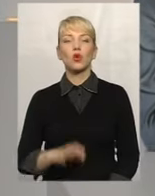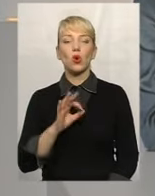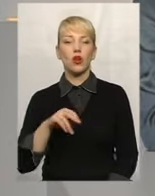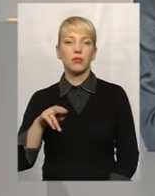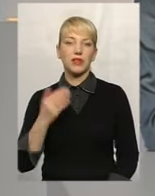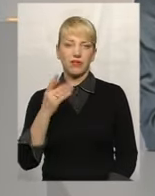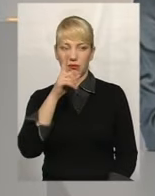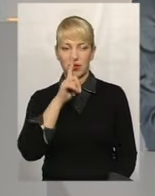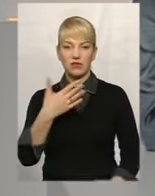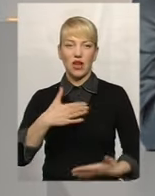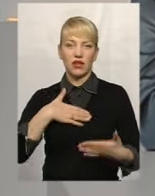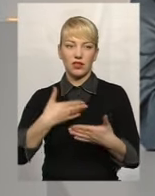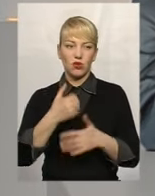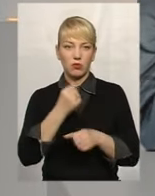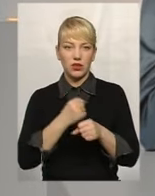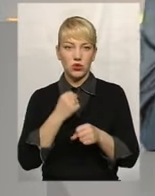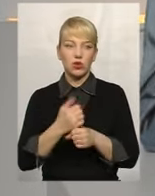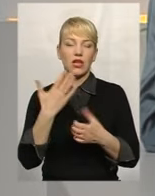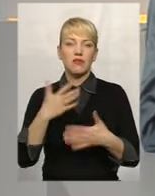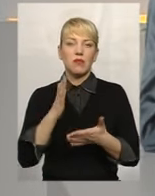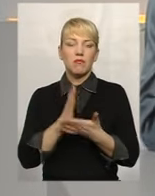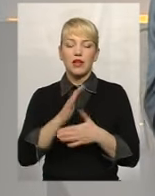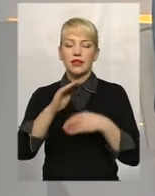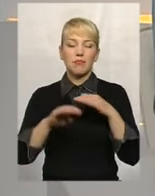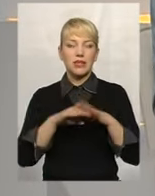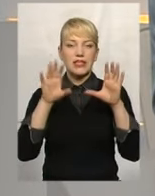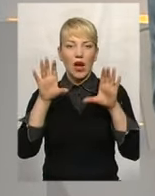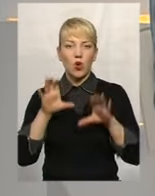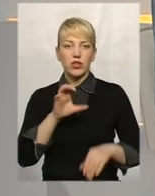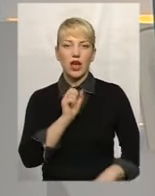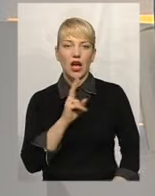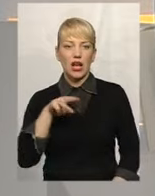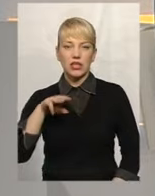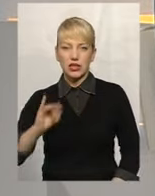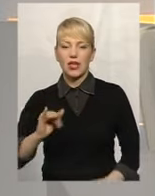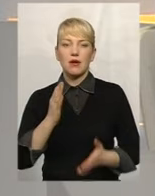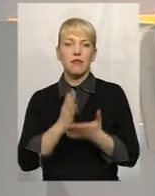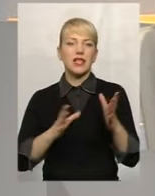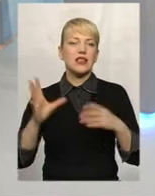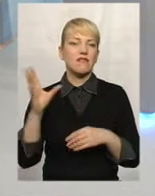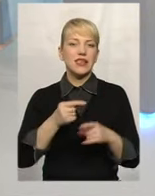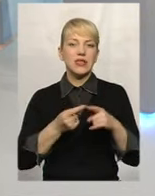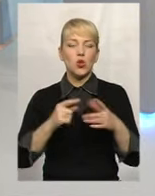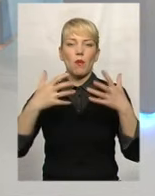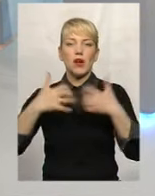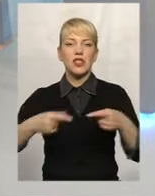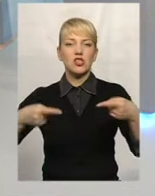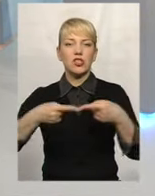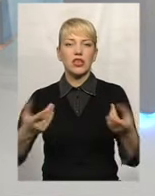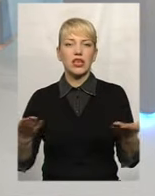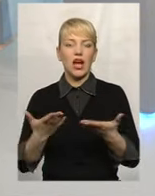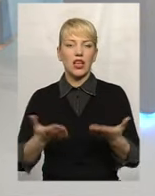ви активно працюєте, вже маєте всі підзаконні акти, маєте той механізм чіткий, який